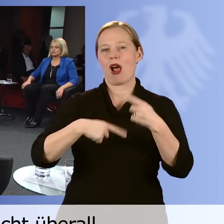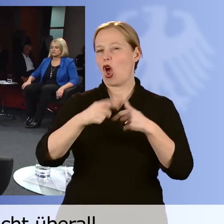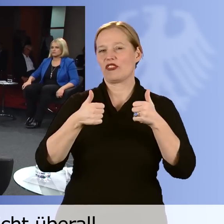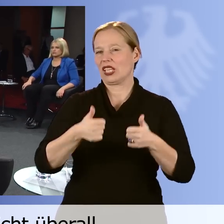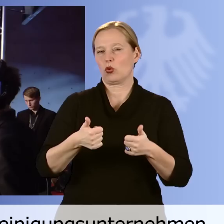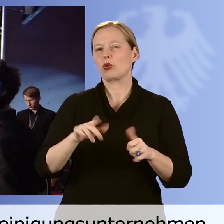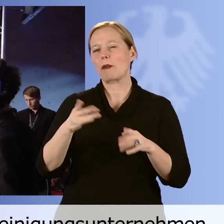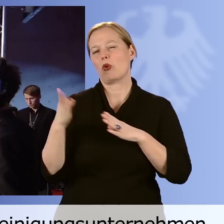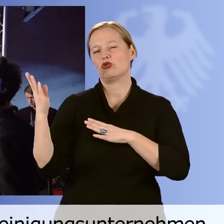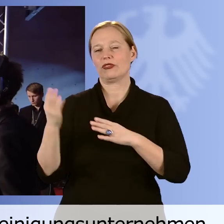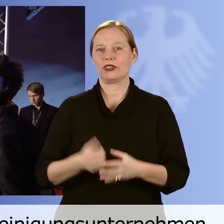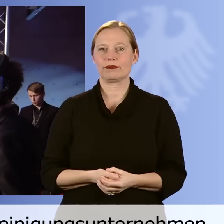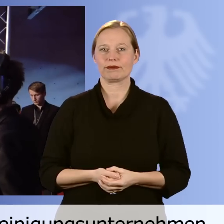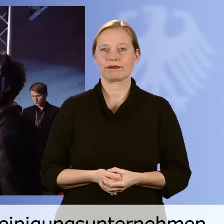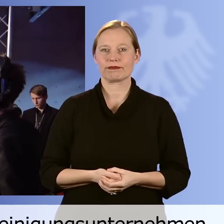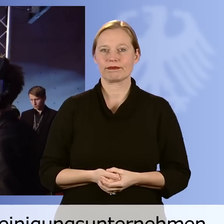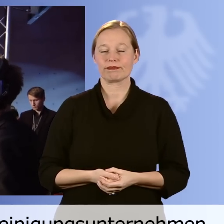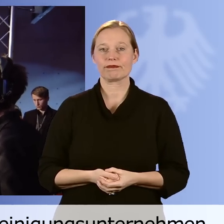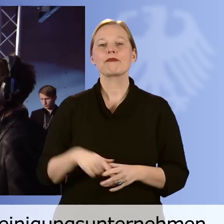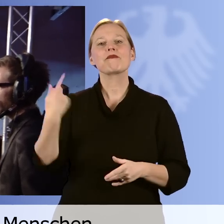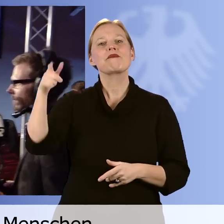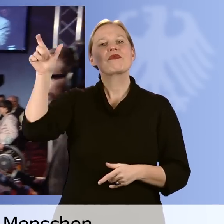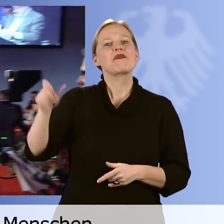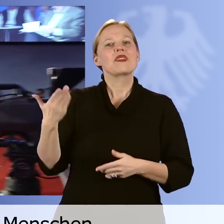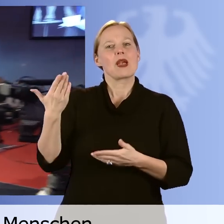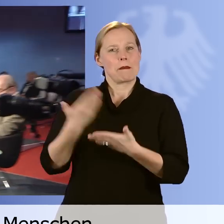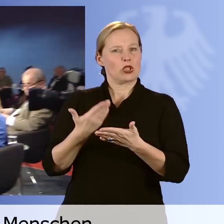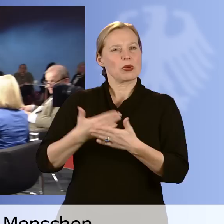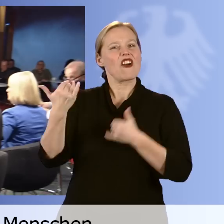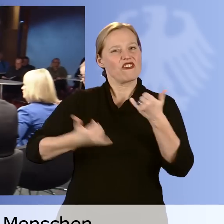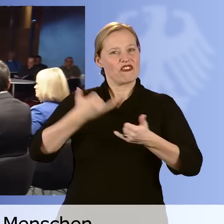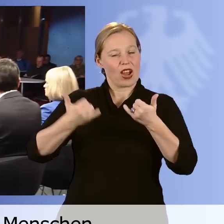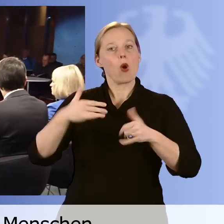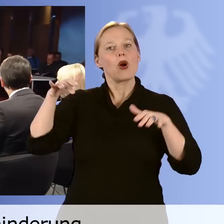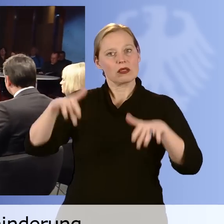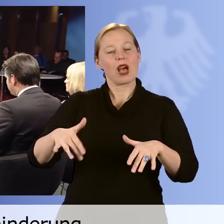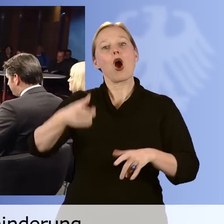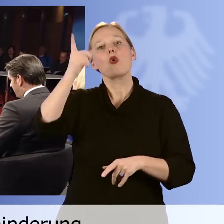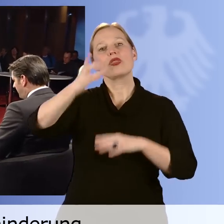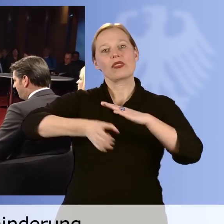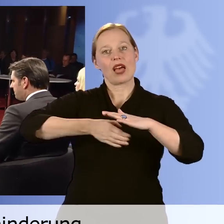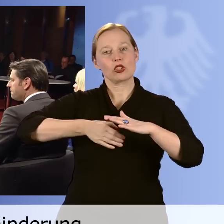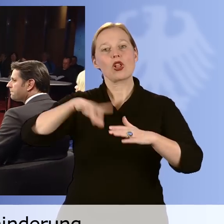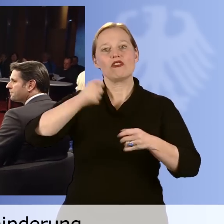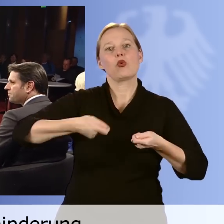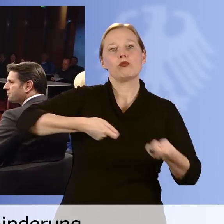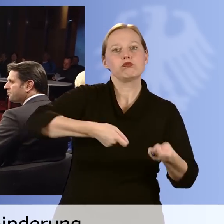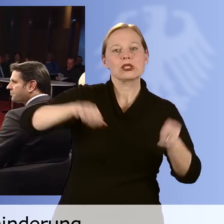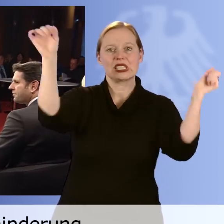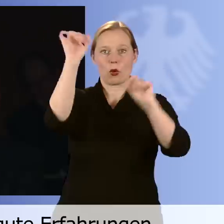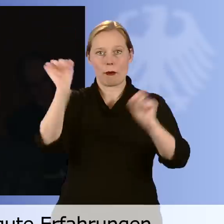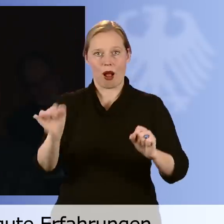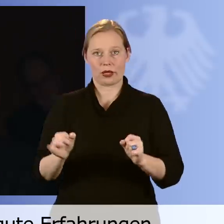Das muss man so sagen. Ein Urbeuders betreibt ein Reinigungsunternehmen mit mehr als 100 Beschäftigten, darunter viele Menschen mit